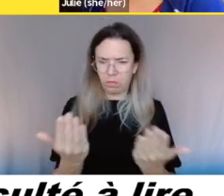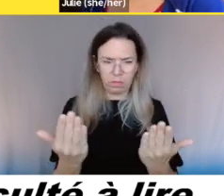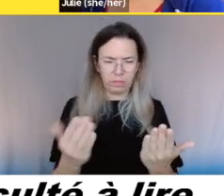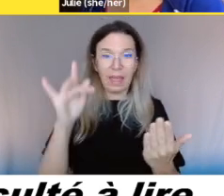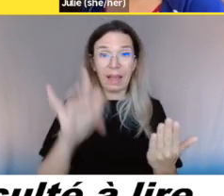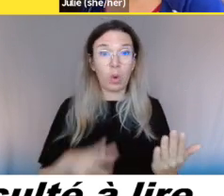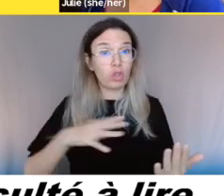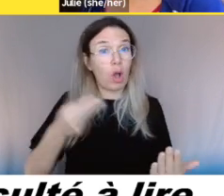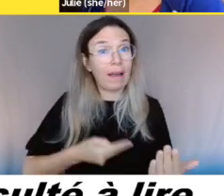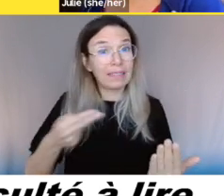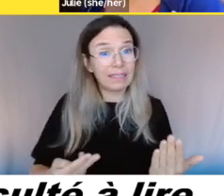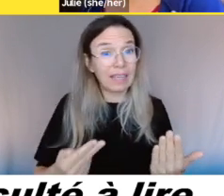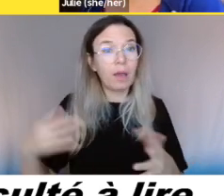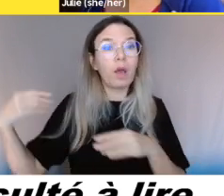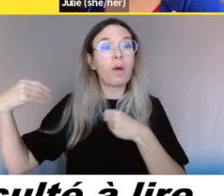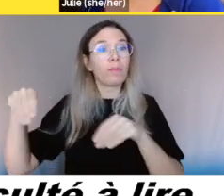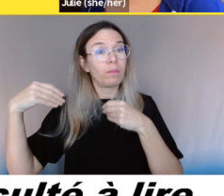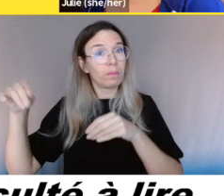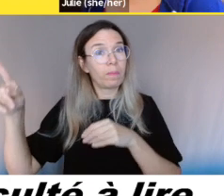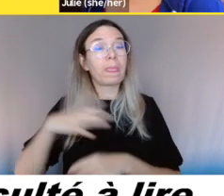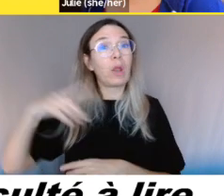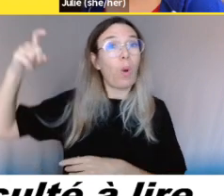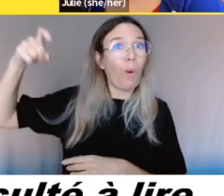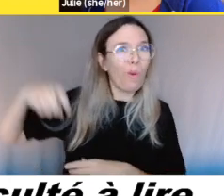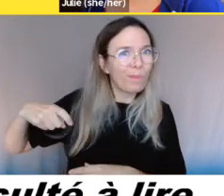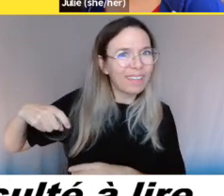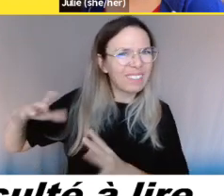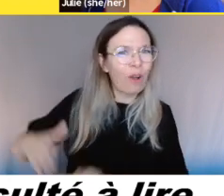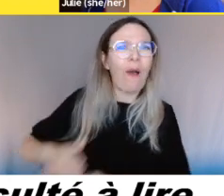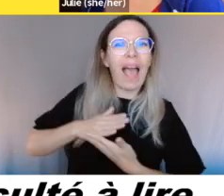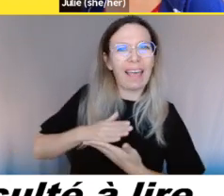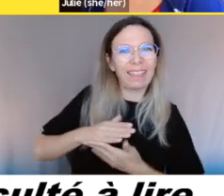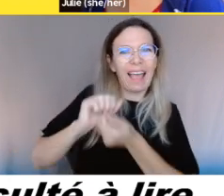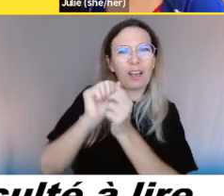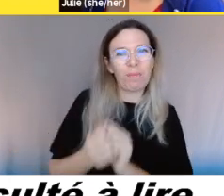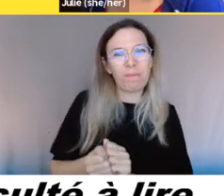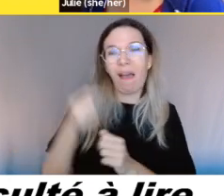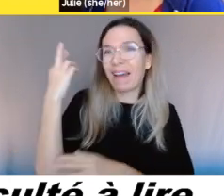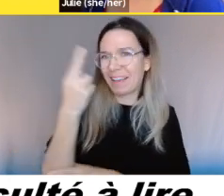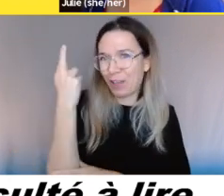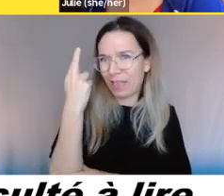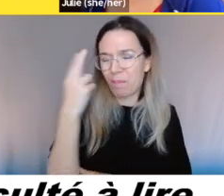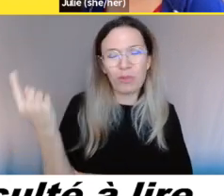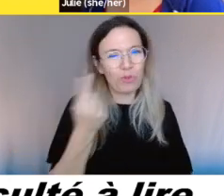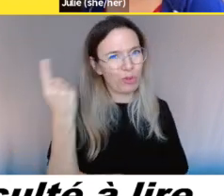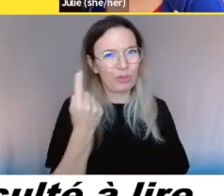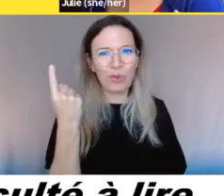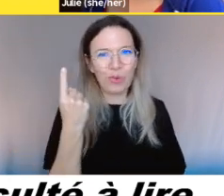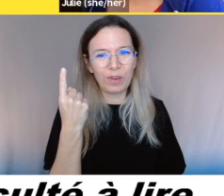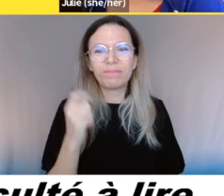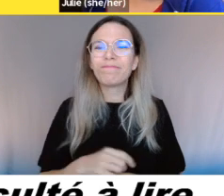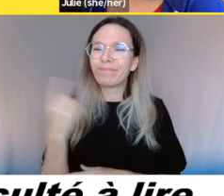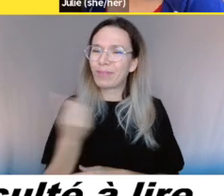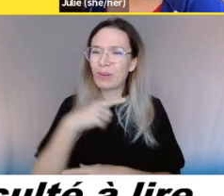respecter la loi sur l'emballage et l'étiquetage des produits de consommation. Par contre, ceux-ci ne contiennent